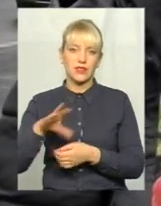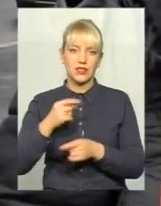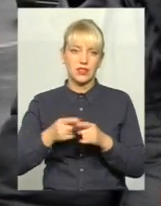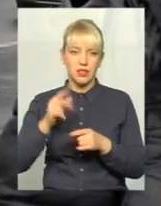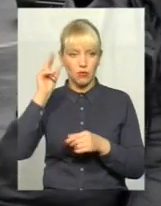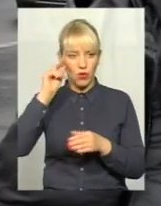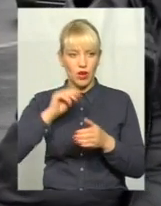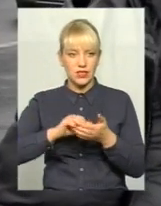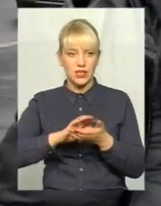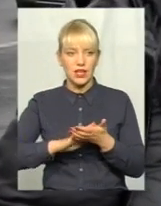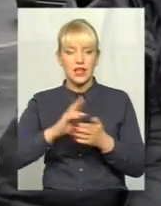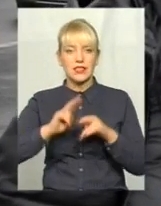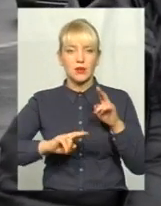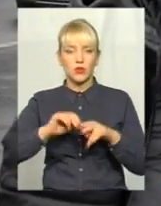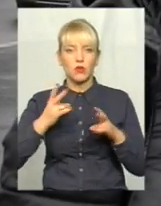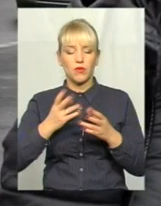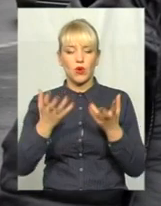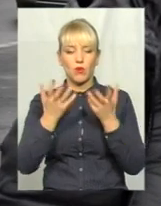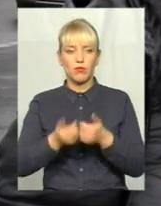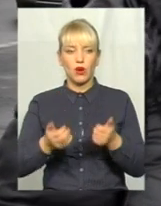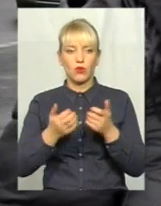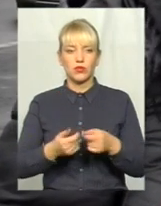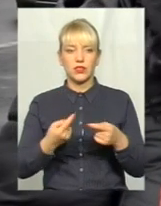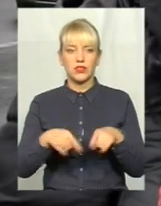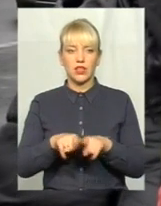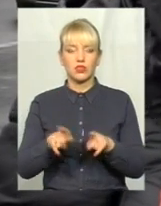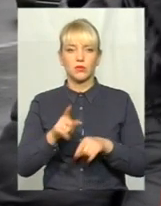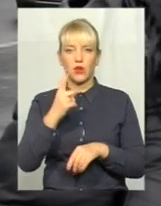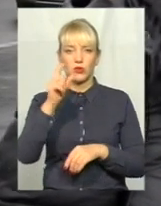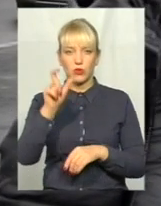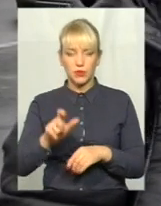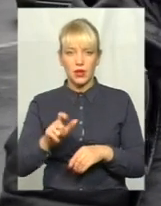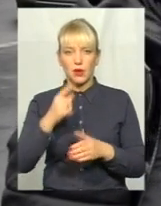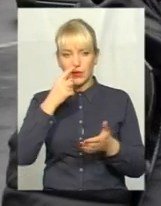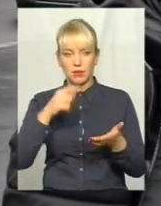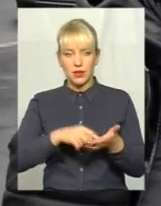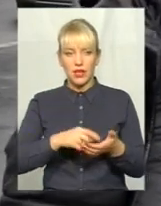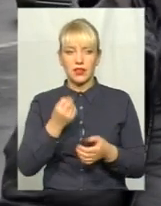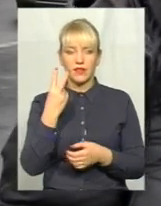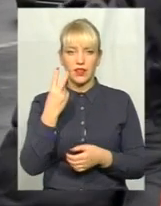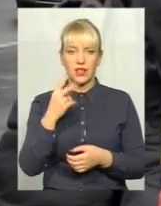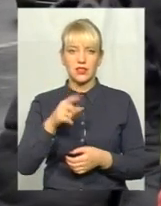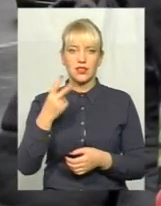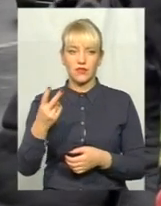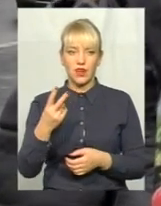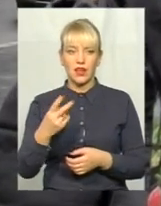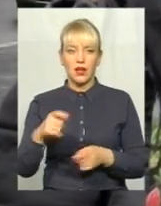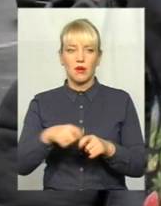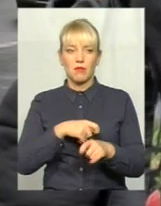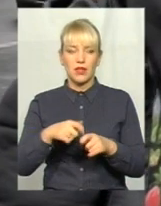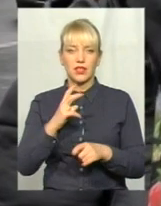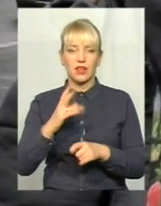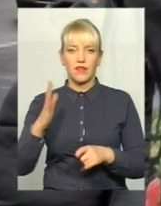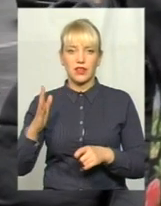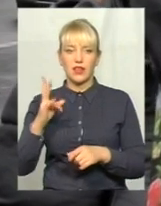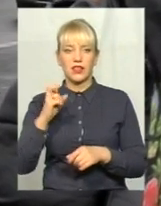Забудова має обраховуватись таким розрахунком, щоб на одного мешканця перепадало 12,2-12 метрів квадратних